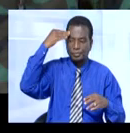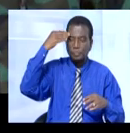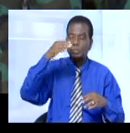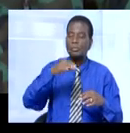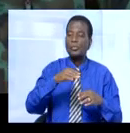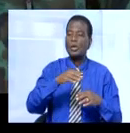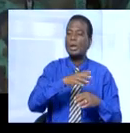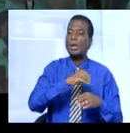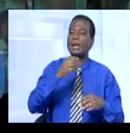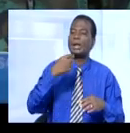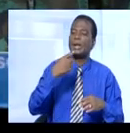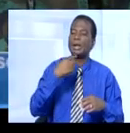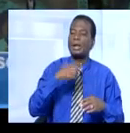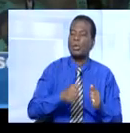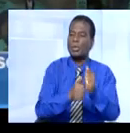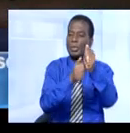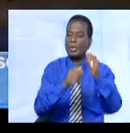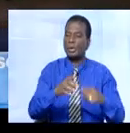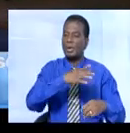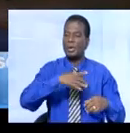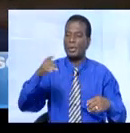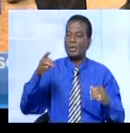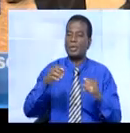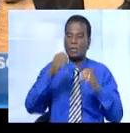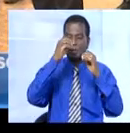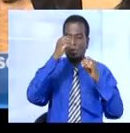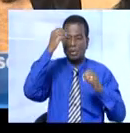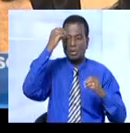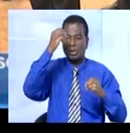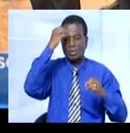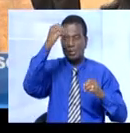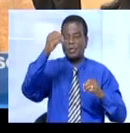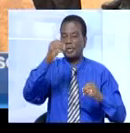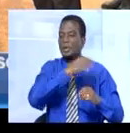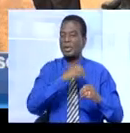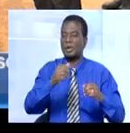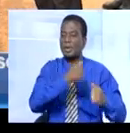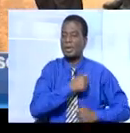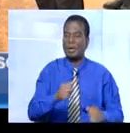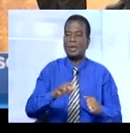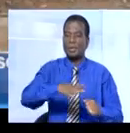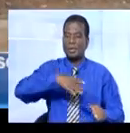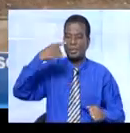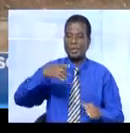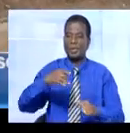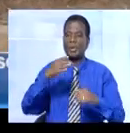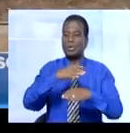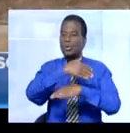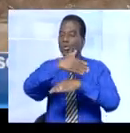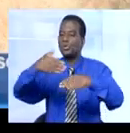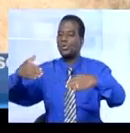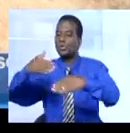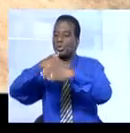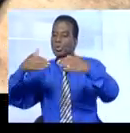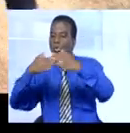-les-Pleux. Paul Kofi-Kofi, accompagné d'une délégation composée d'officiers de l'armée ivoirienne, a pu apprécier le dispositif sécuritaire de la zone